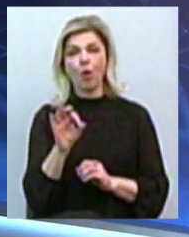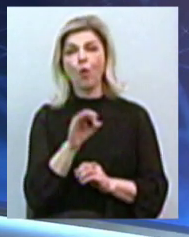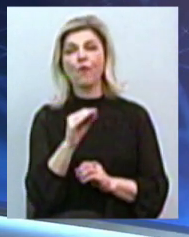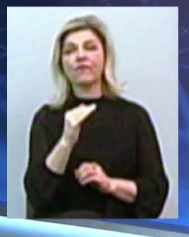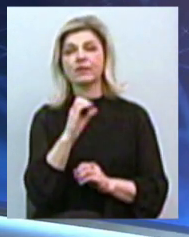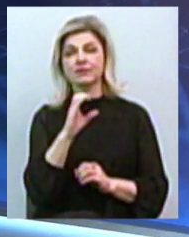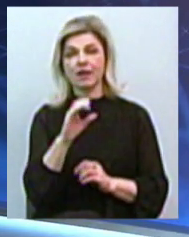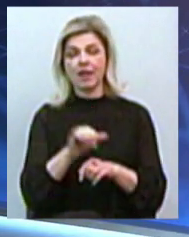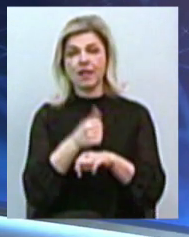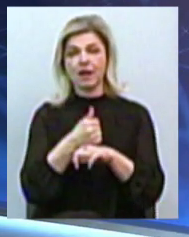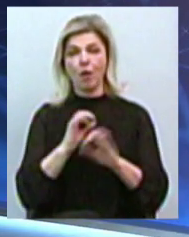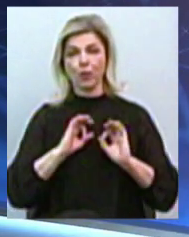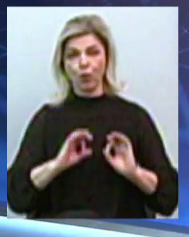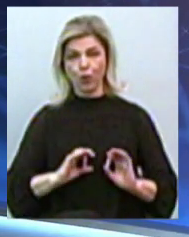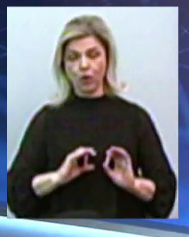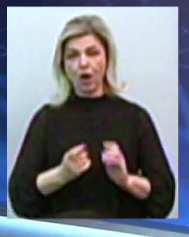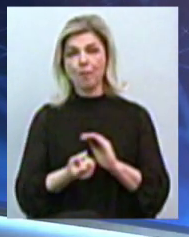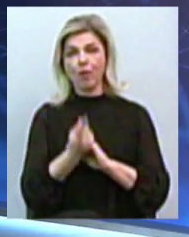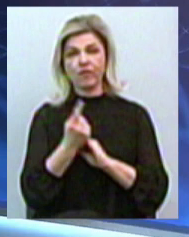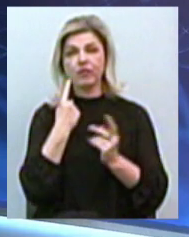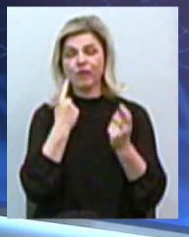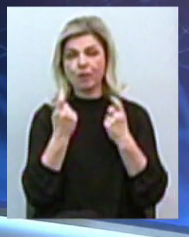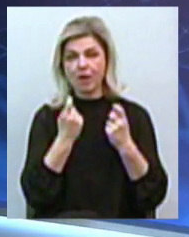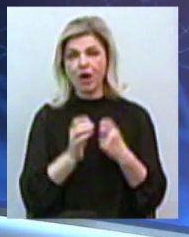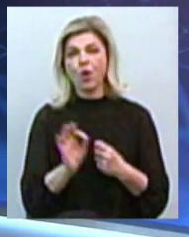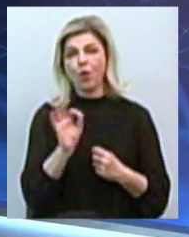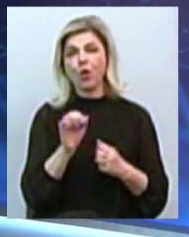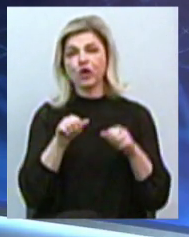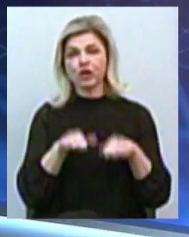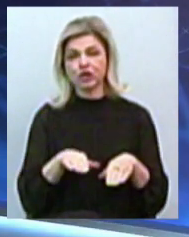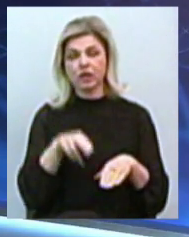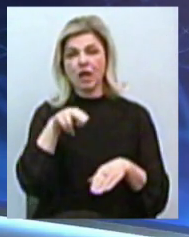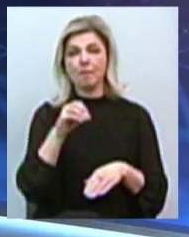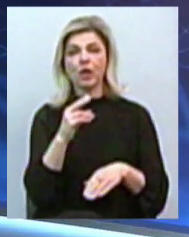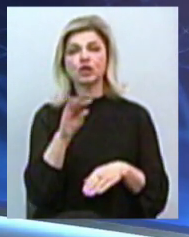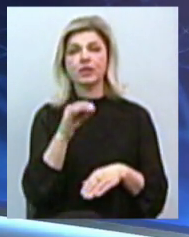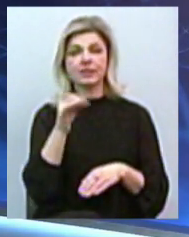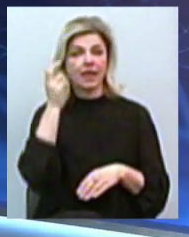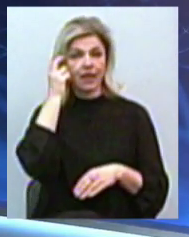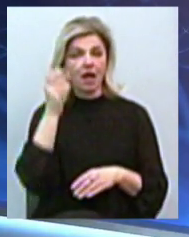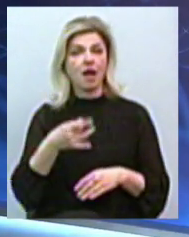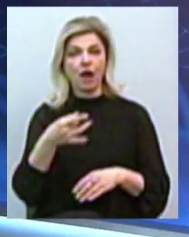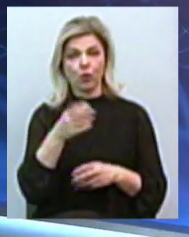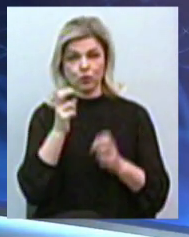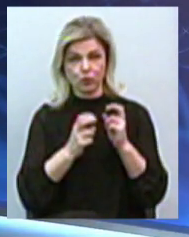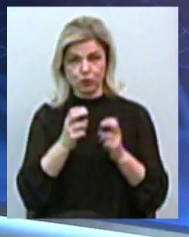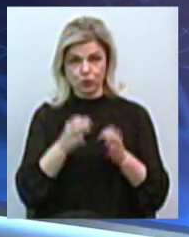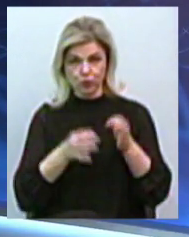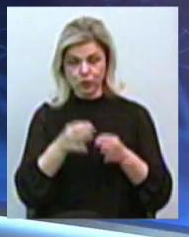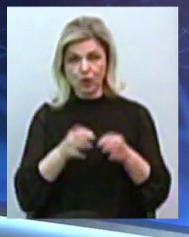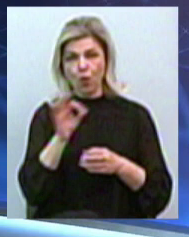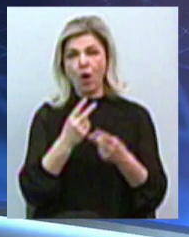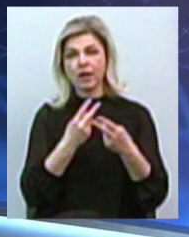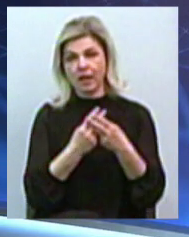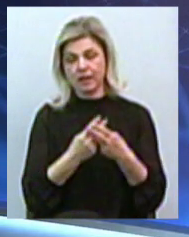Генерального прокурора з'явилась інформація про рішення Печерського районного суду Києва щодо арешту майна